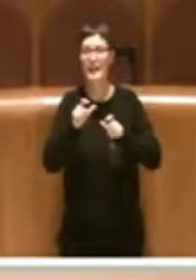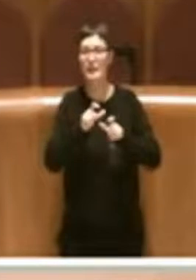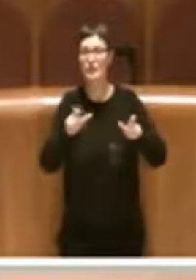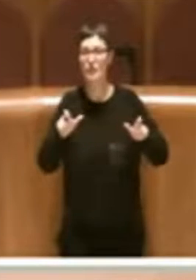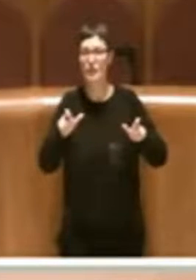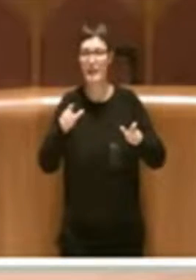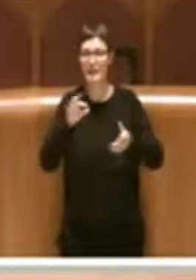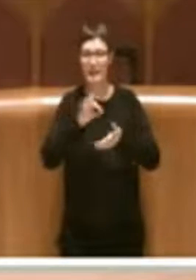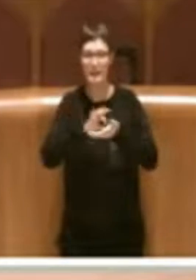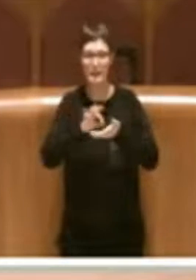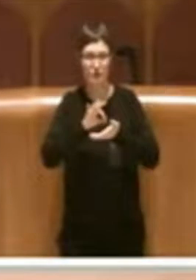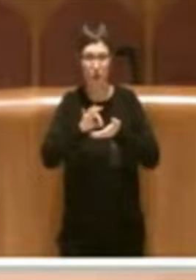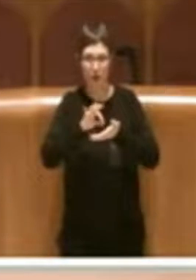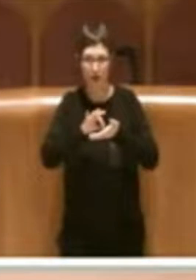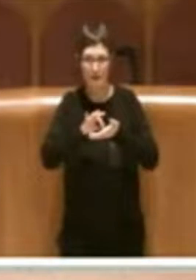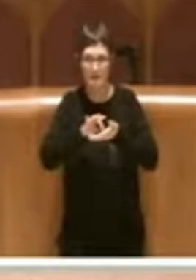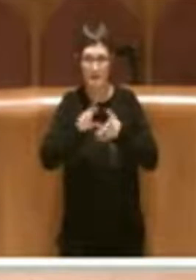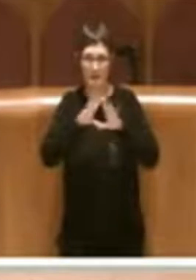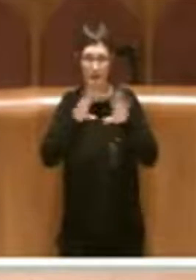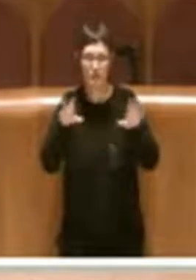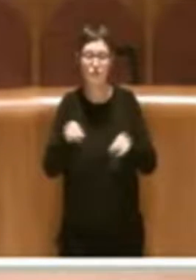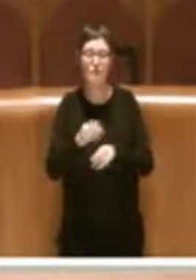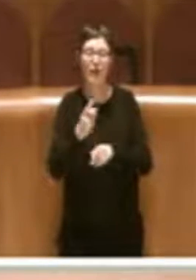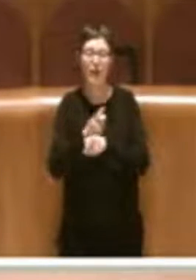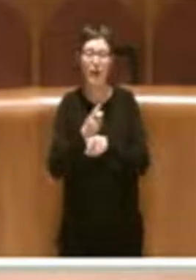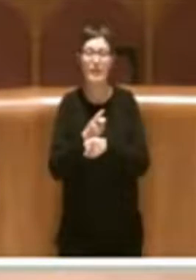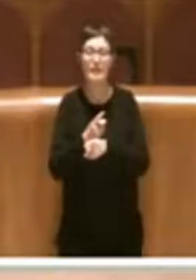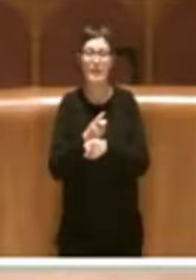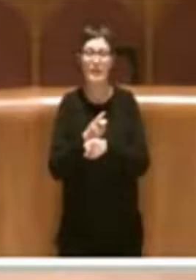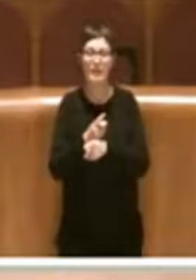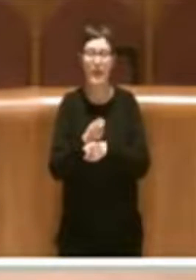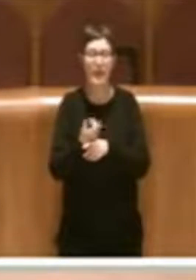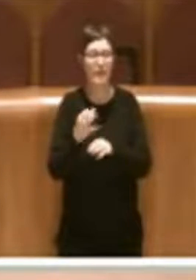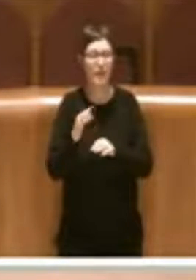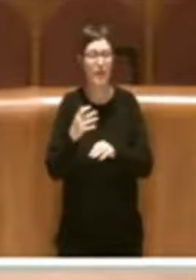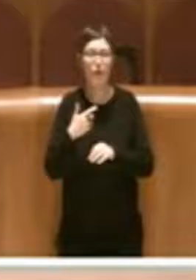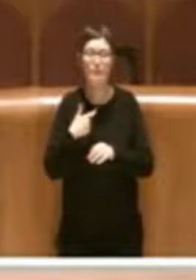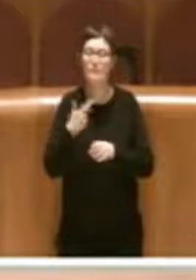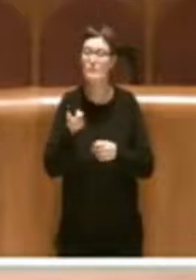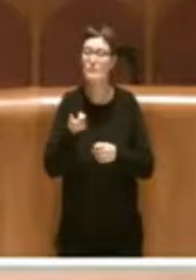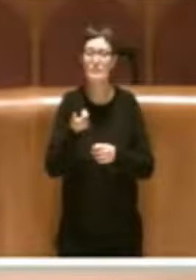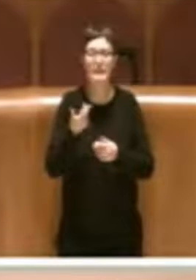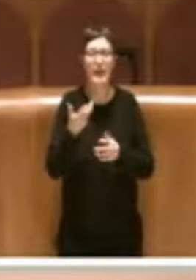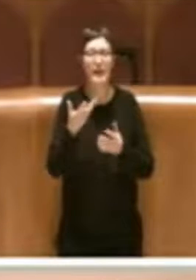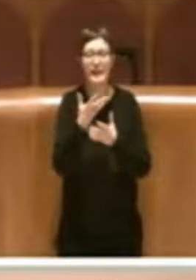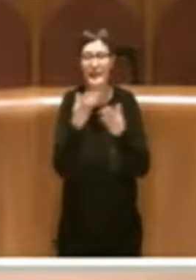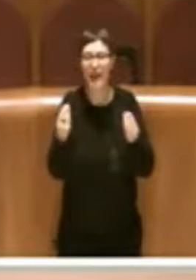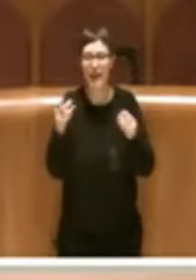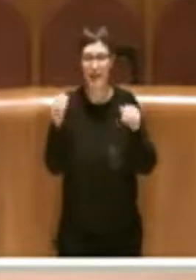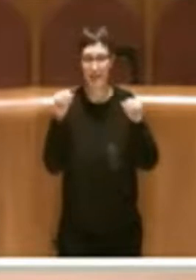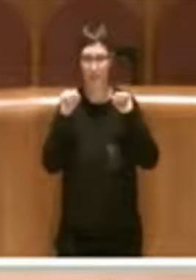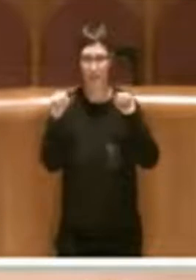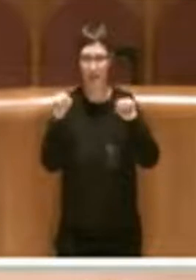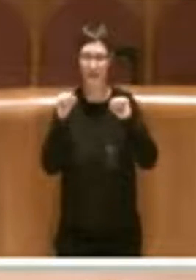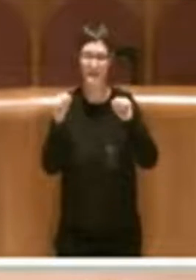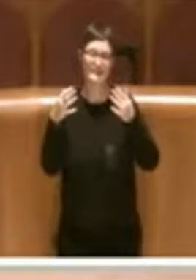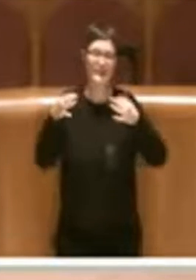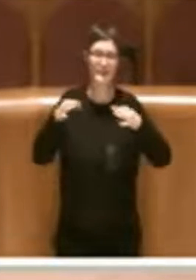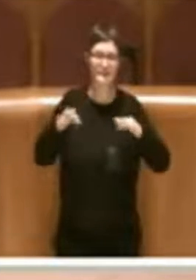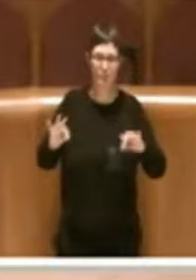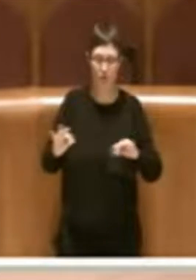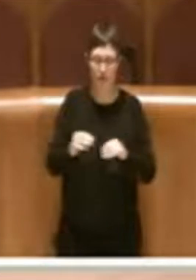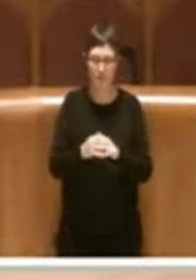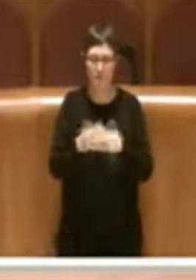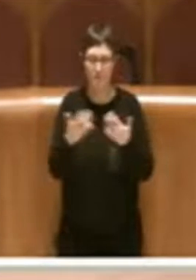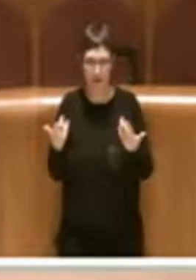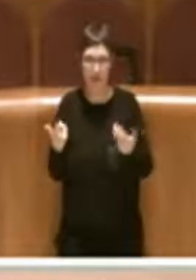maggior numero possibile di palestre. Come voi sapete, l'autonomia scolastica permette